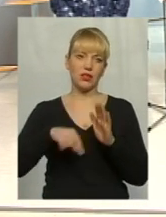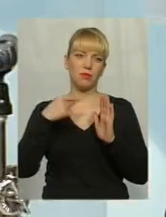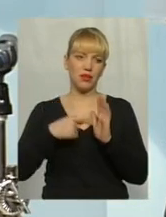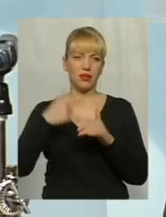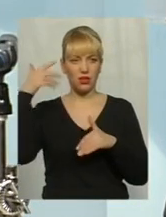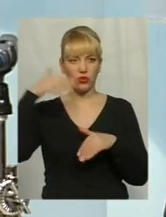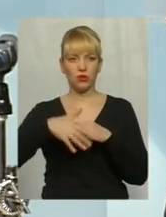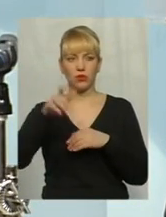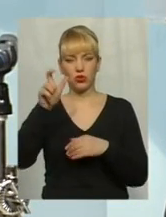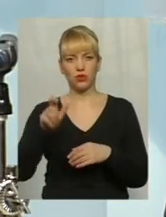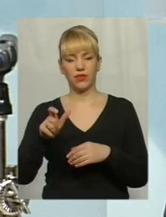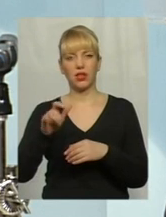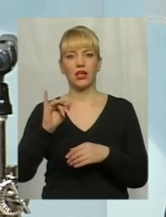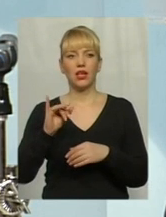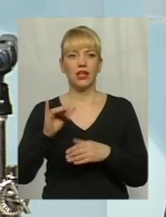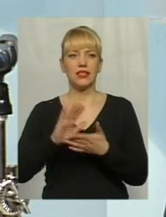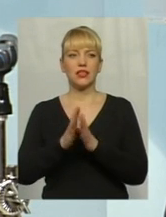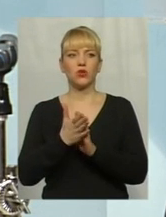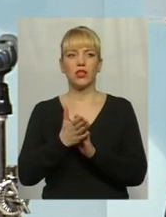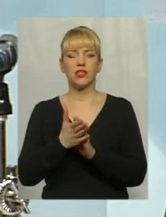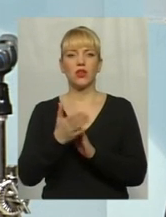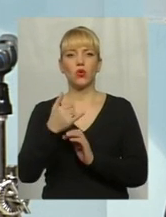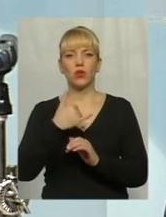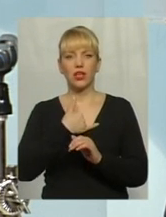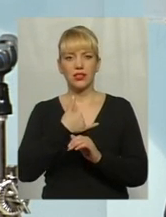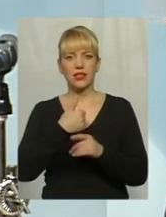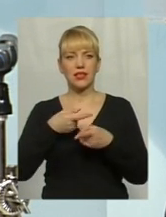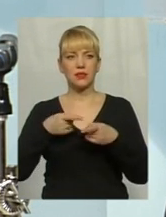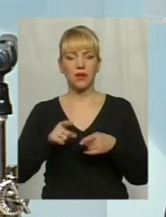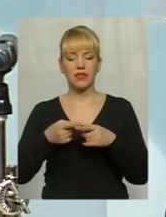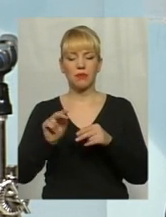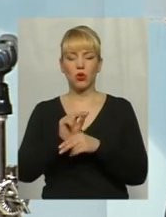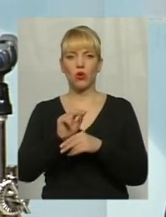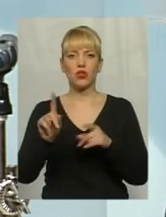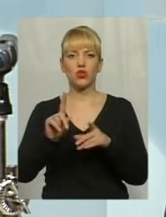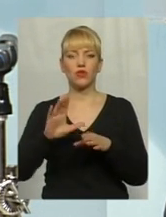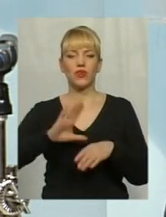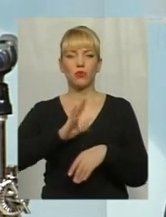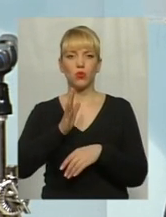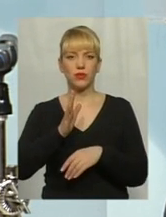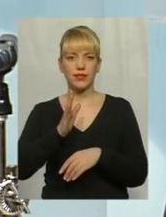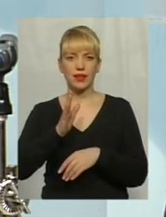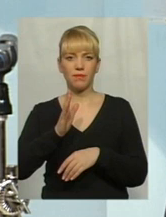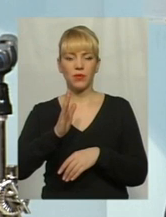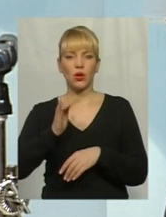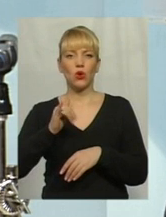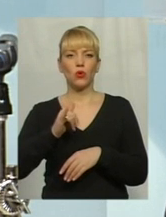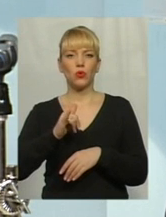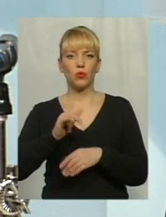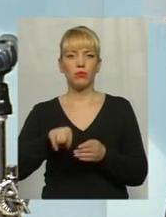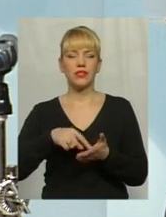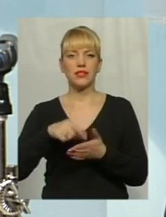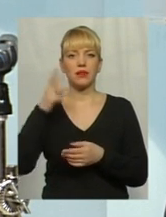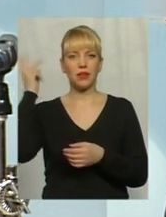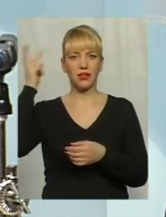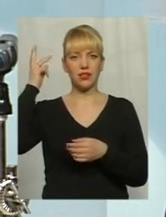чоловіка. І ситуація, насправді, з тим коригуванням, які відбулися у місті